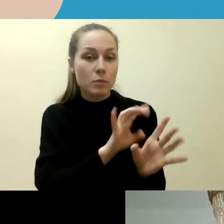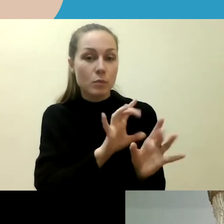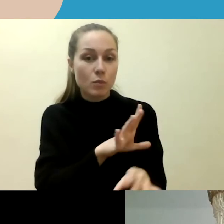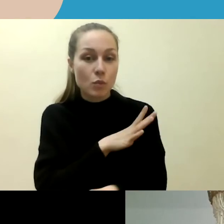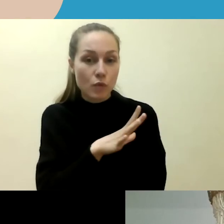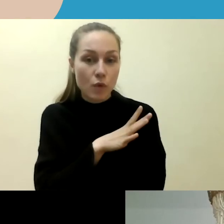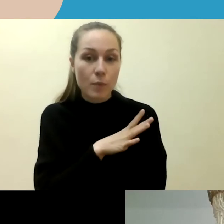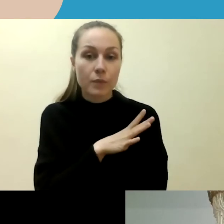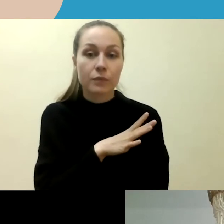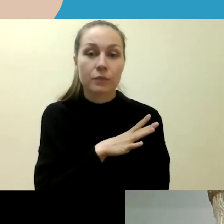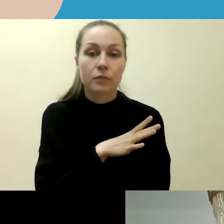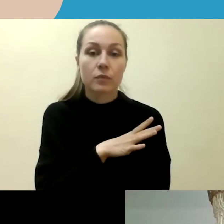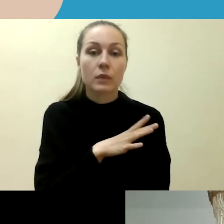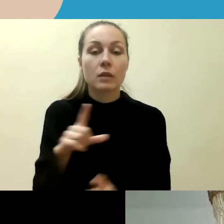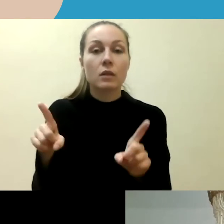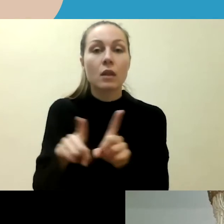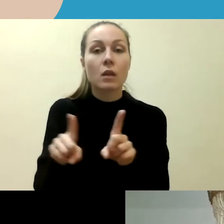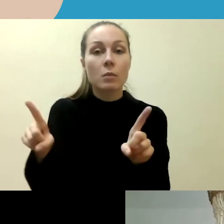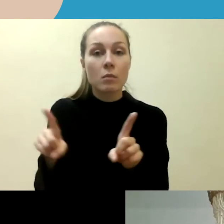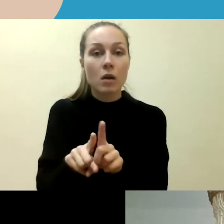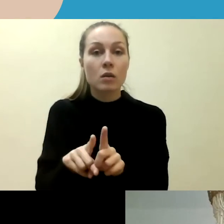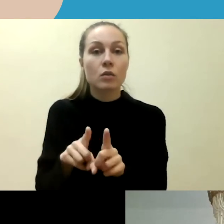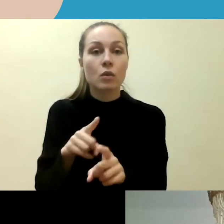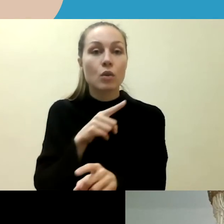Ir taip pat vyksta labai daugelis,